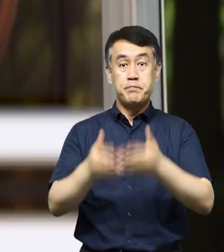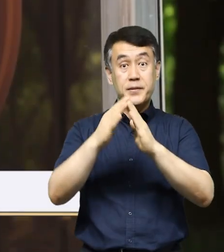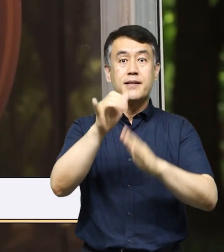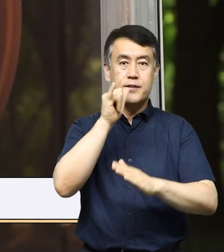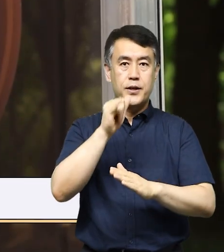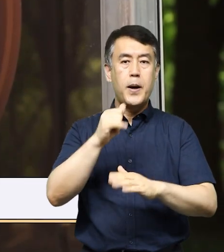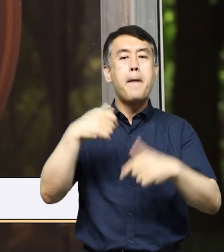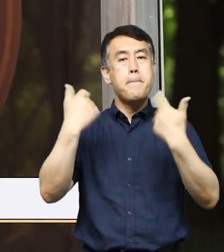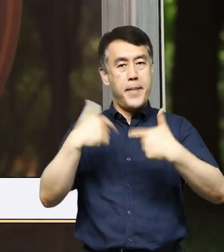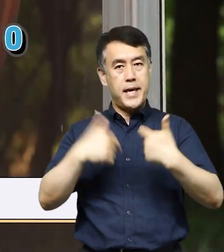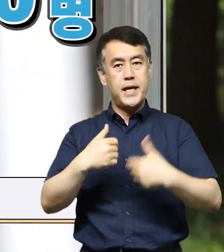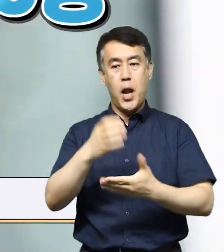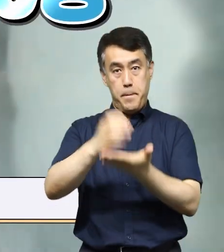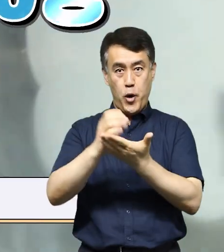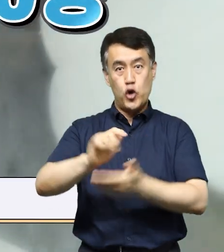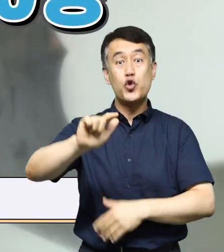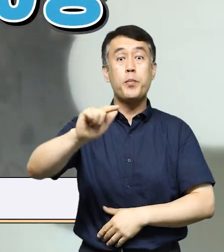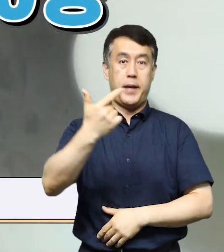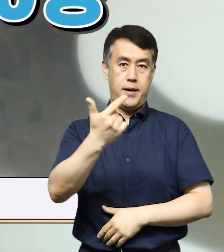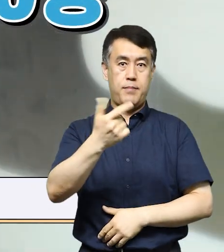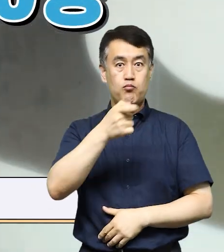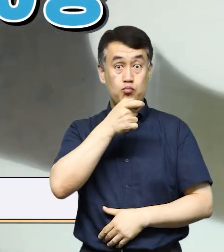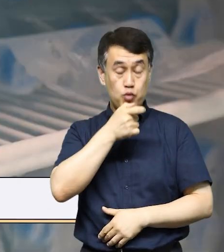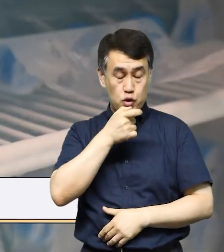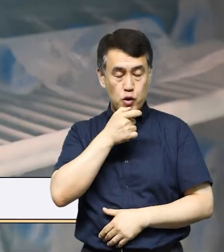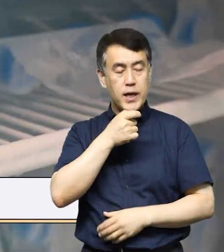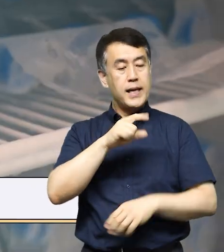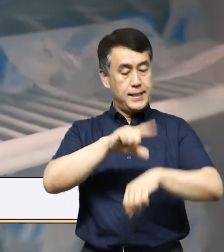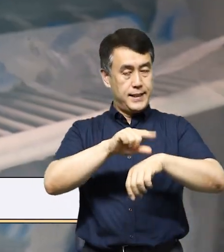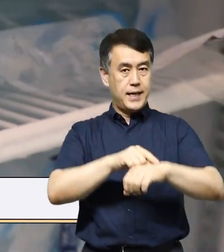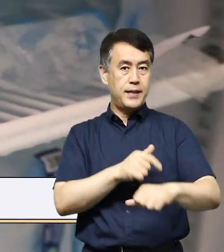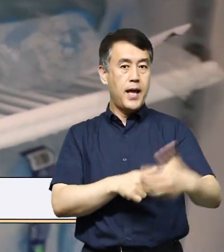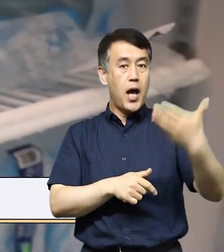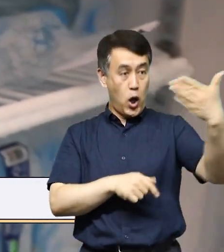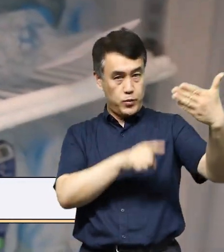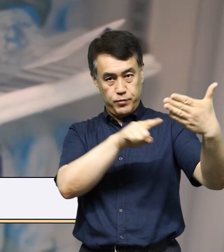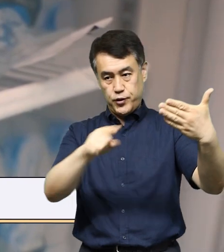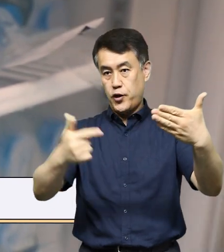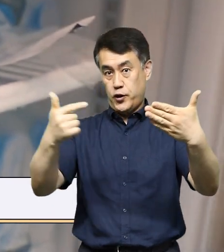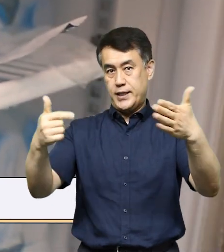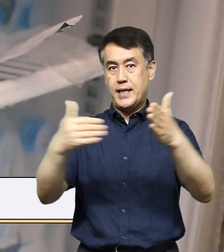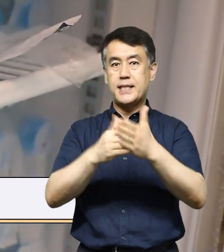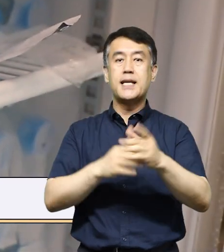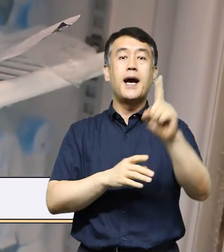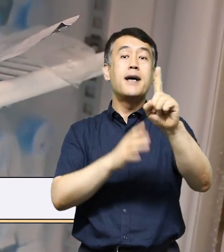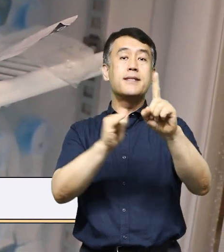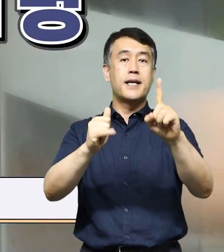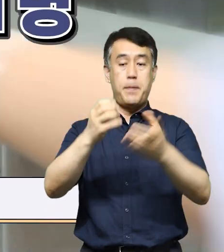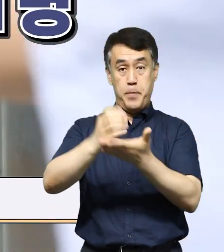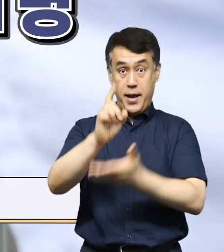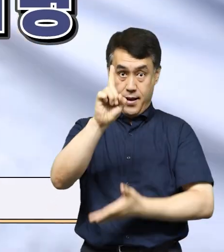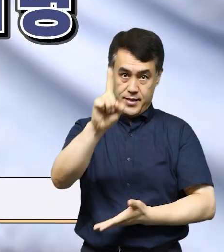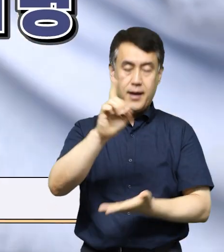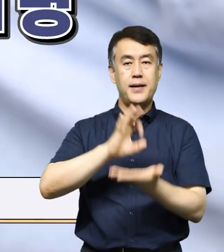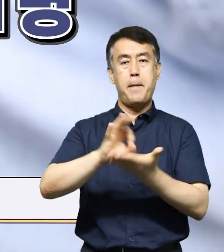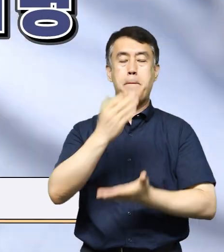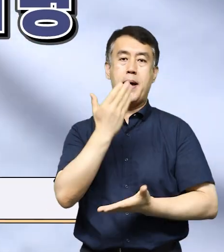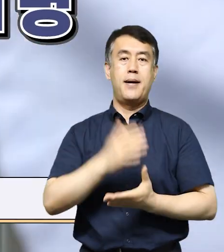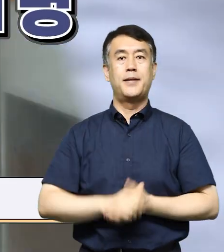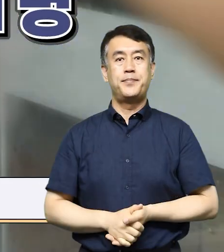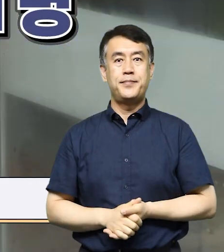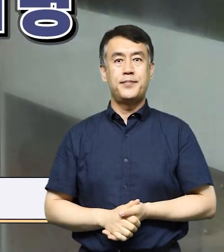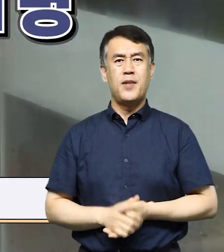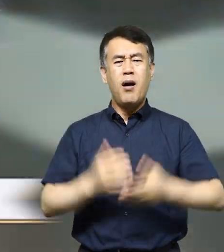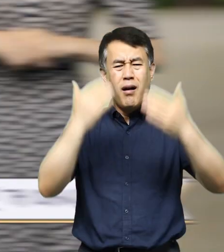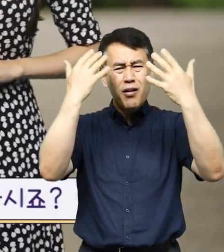매일매일 600병의 시원한 생수를 오전 9시부터 오후 6시까지 1인 1병씩 이용할 수